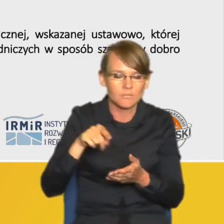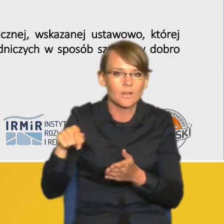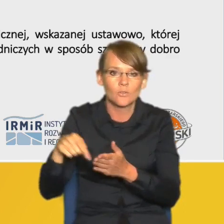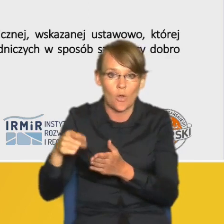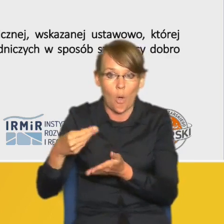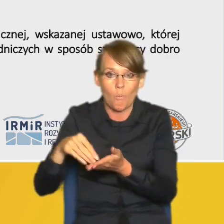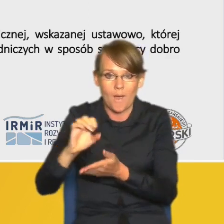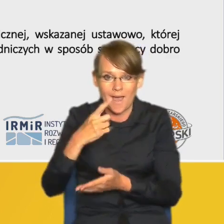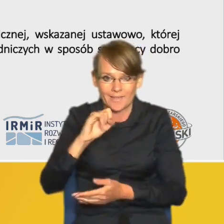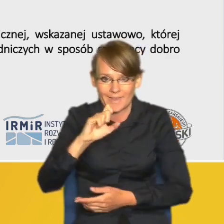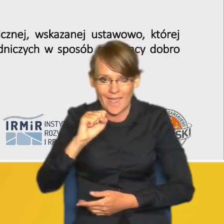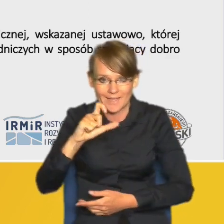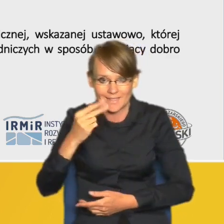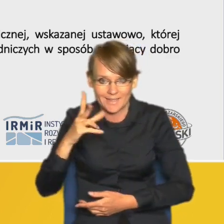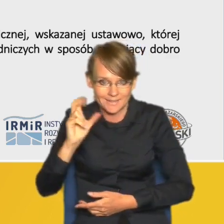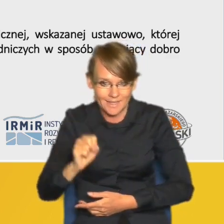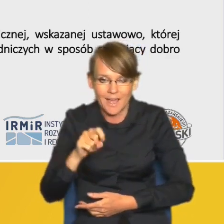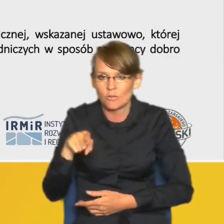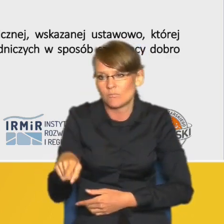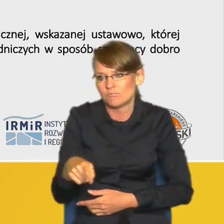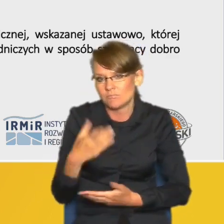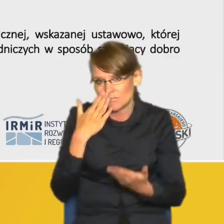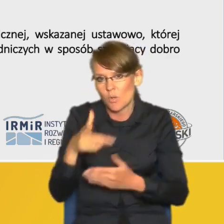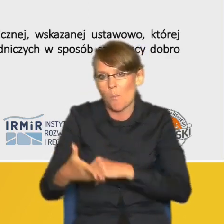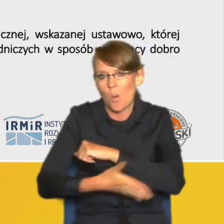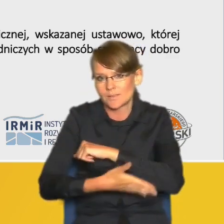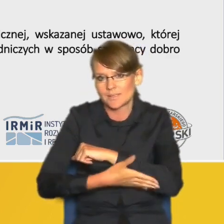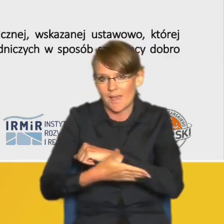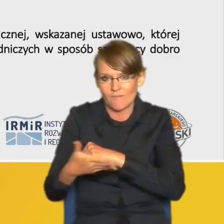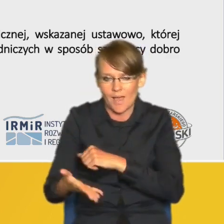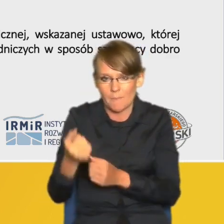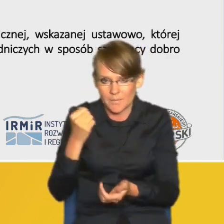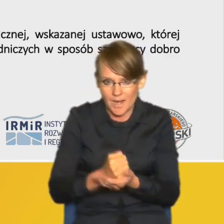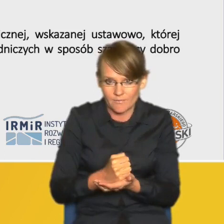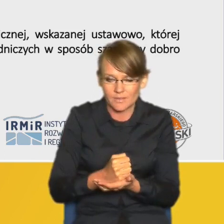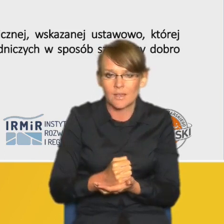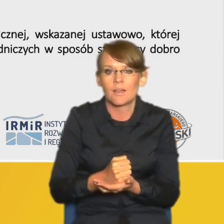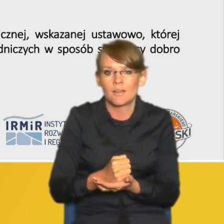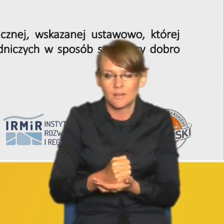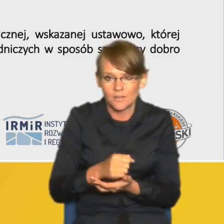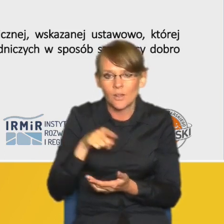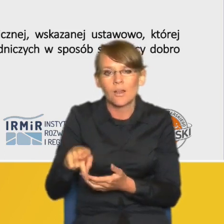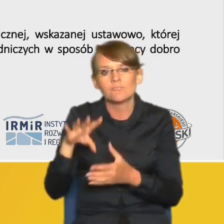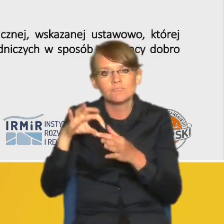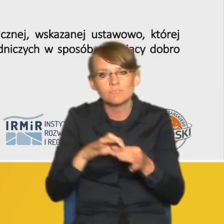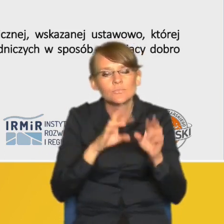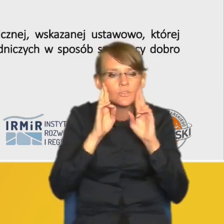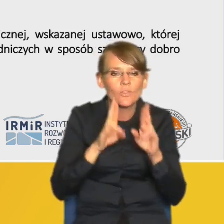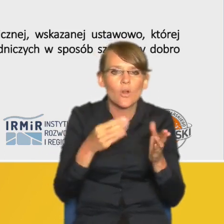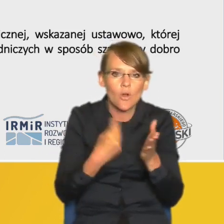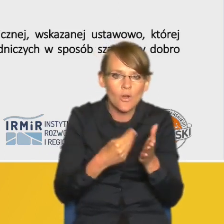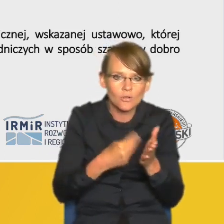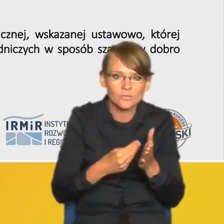wydaje się podstawowym instrumentem prawnym który w nawiązaniu do rzeczywistych kosztów